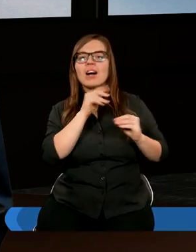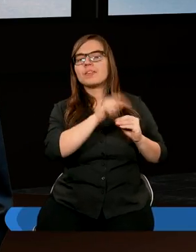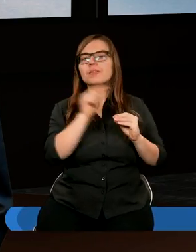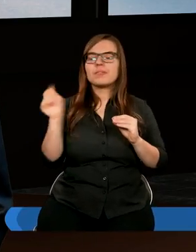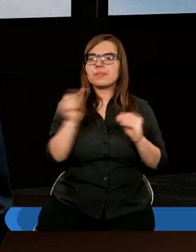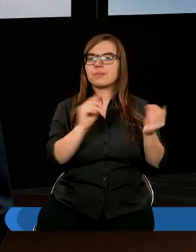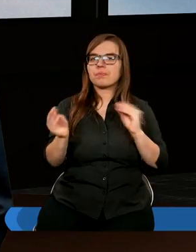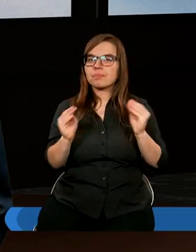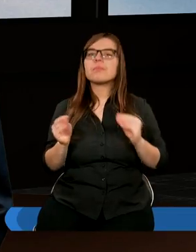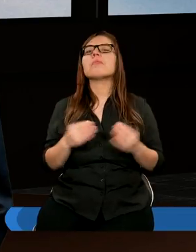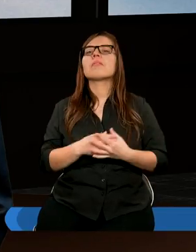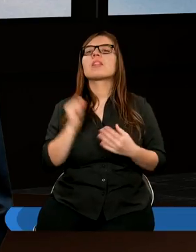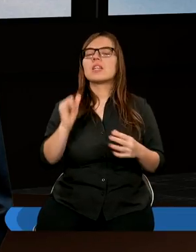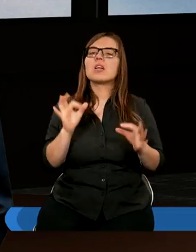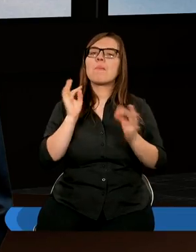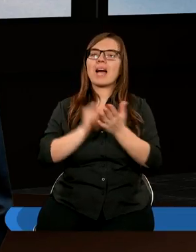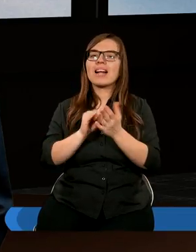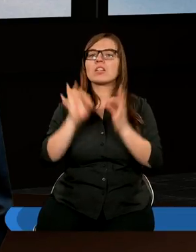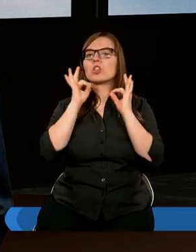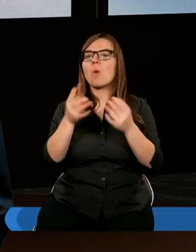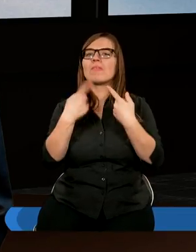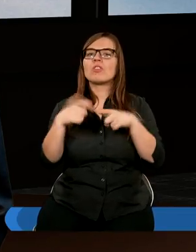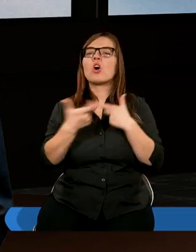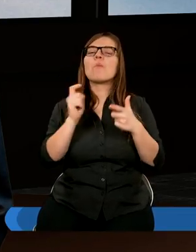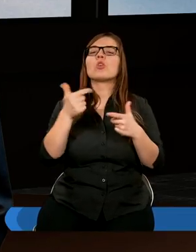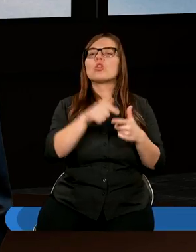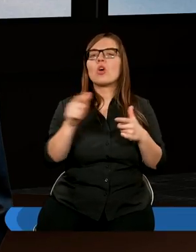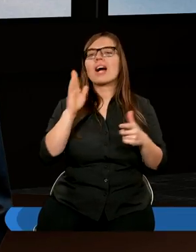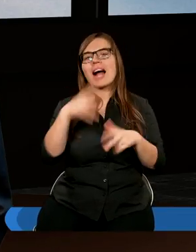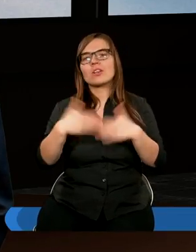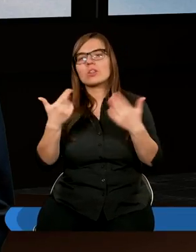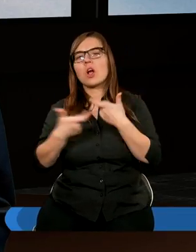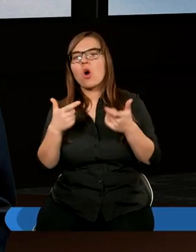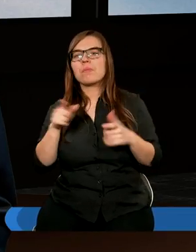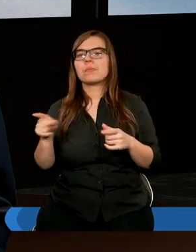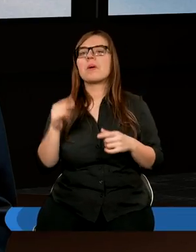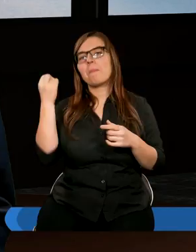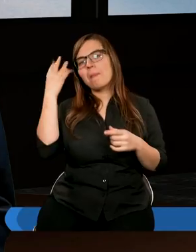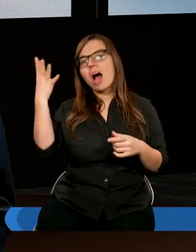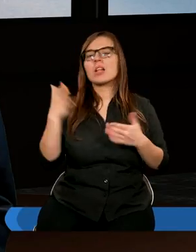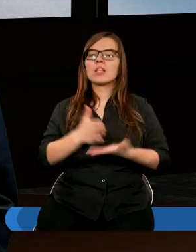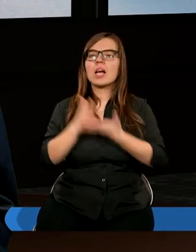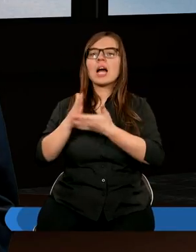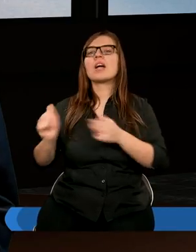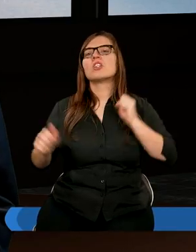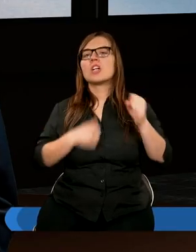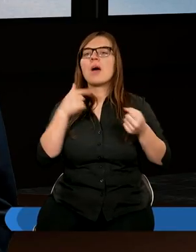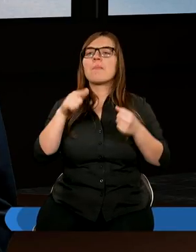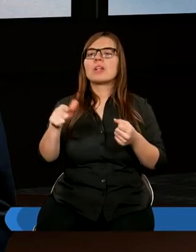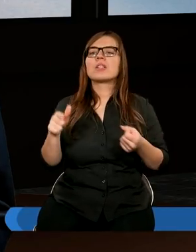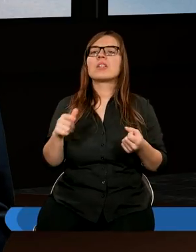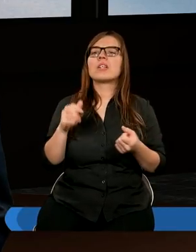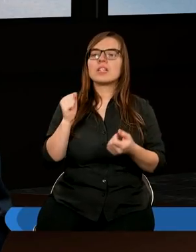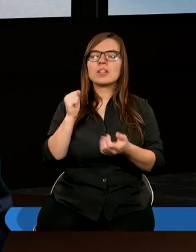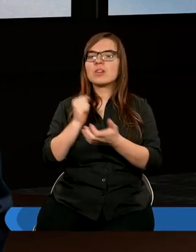efektywnie wykonać to, co najważniejsze dla danego dnia. Pan Jezus dał bardzo mądrą radę, aby się przede wszystkim